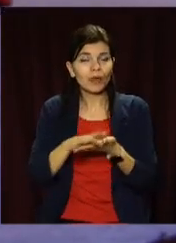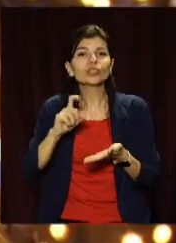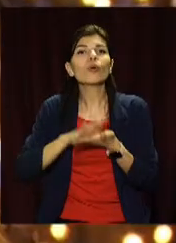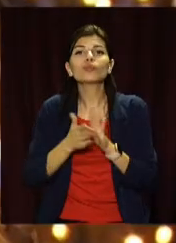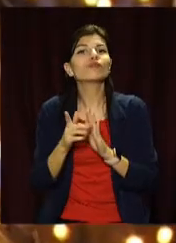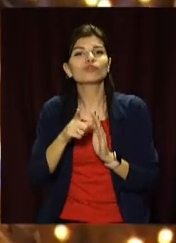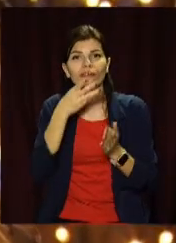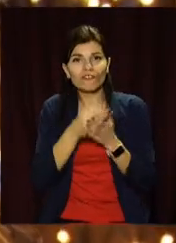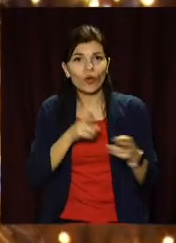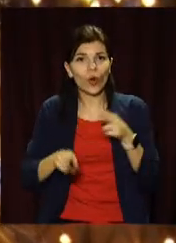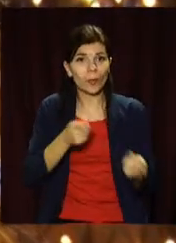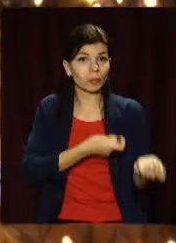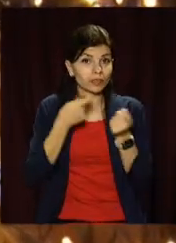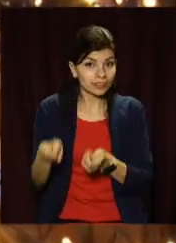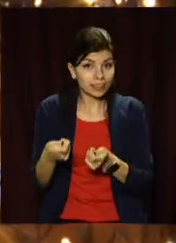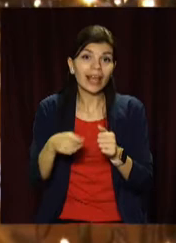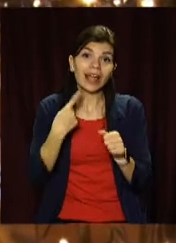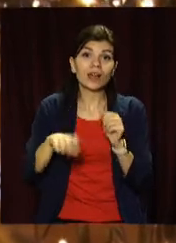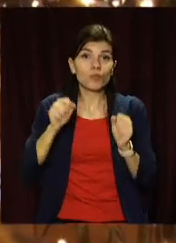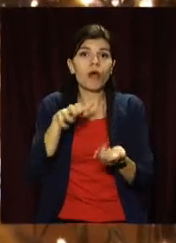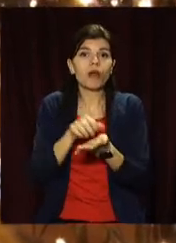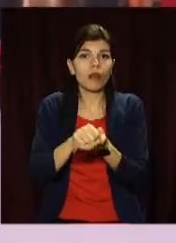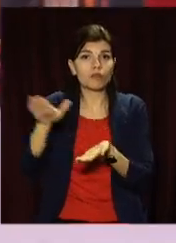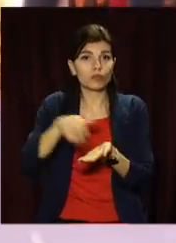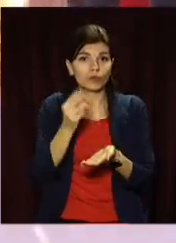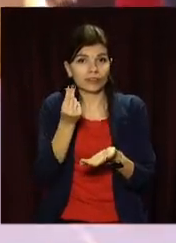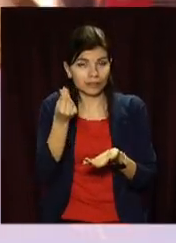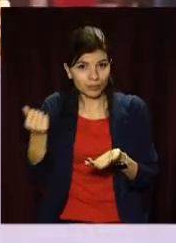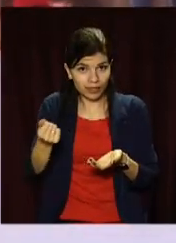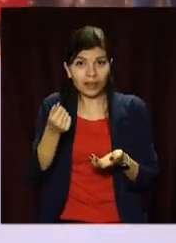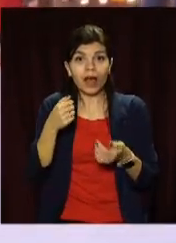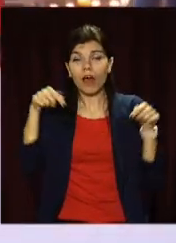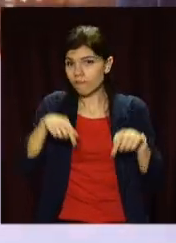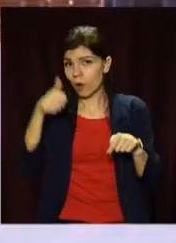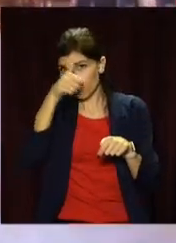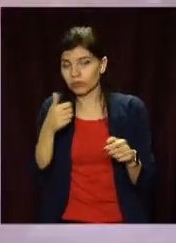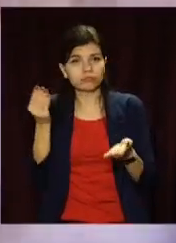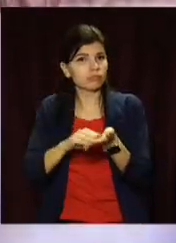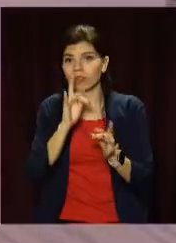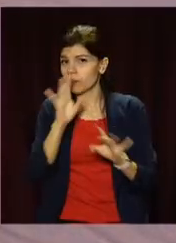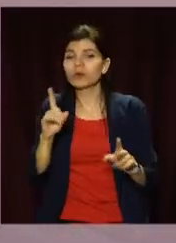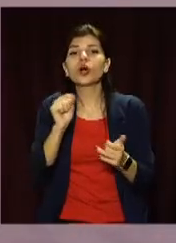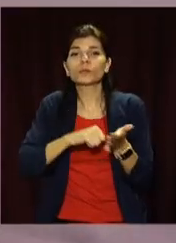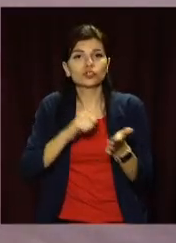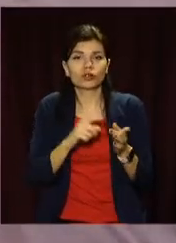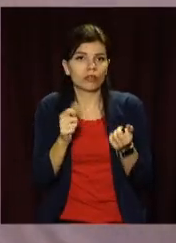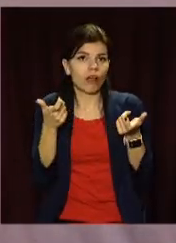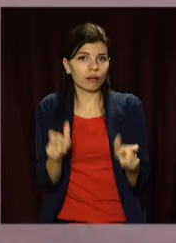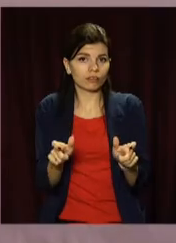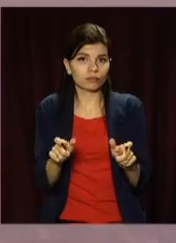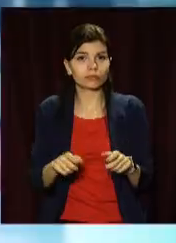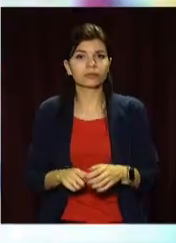умови, що прийдуть зі своїми ковзанами або взявши їх в оренду. Цьогоріч ковзанку вирішили не встановлювати через карантинні обмеження.